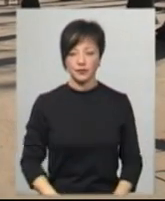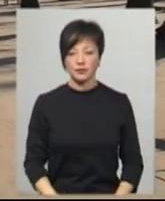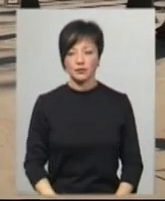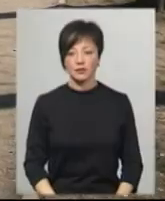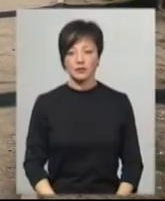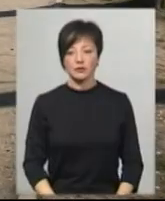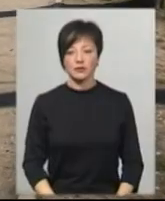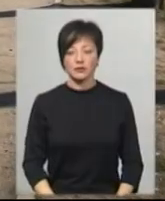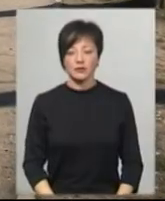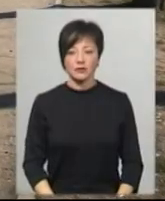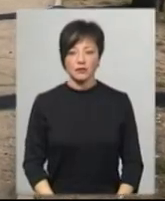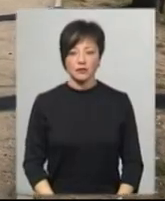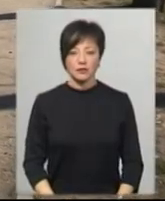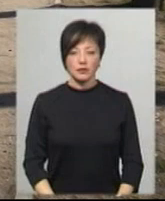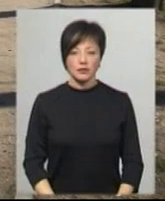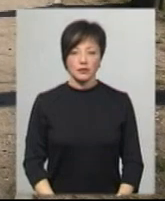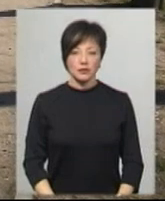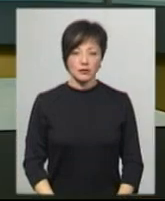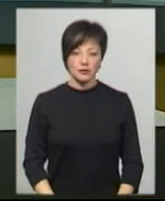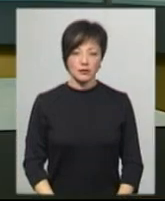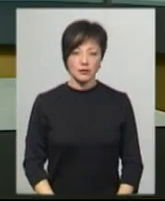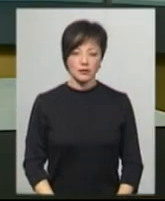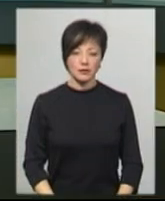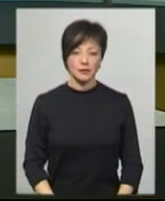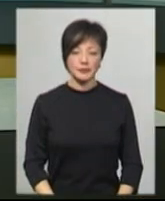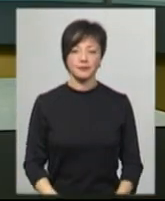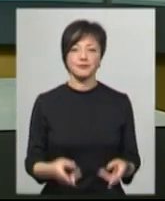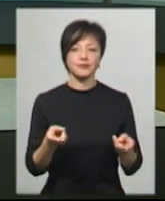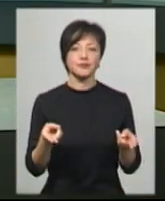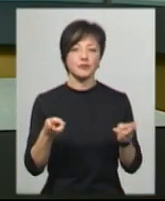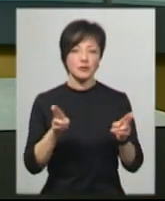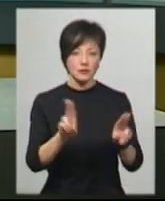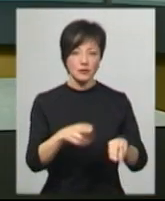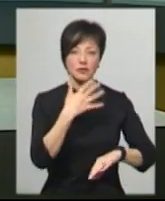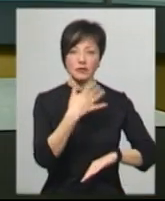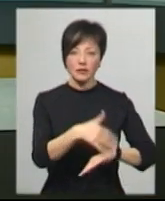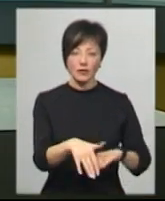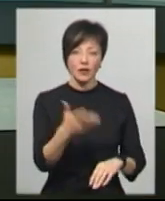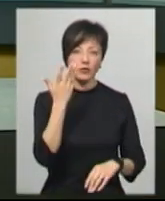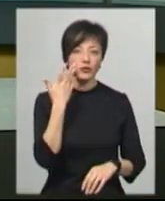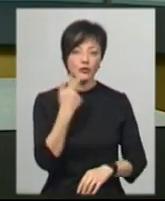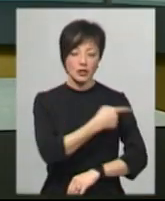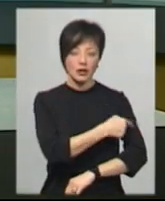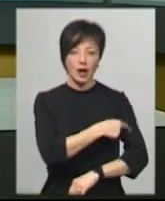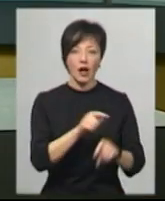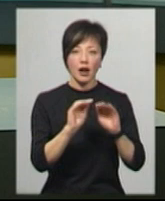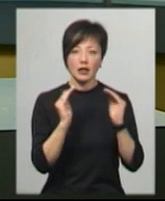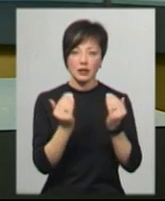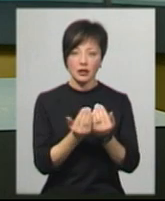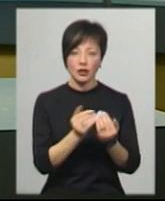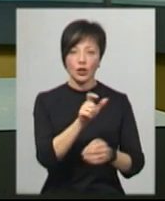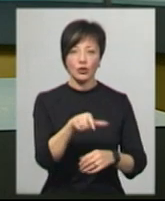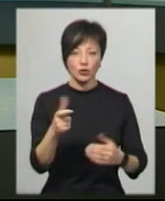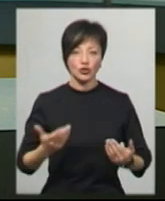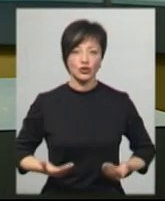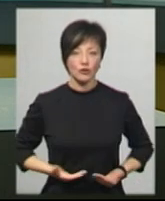Горішевський. Новини на Суспільному. Хмельницький. Залишились за кордоном під час карантину. Які нині живуть жителі